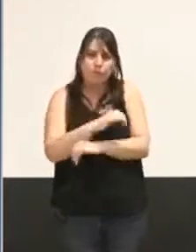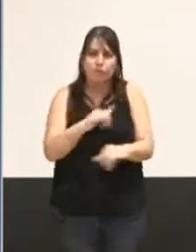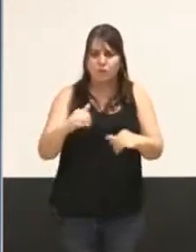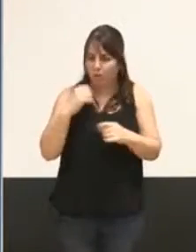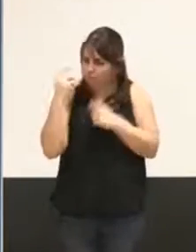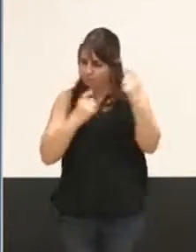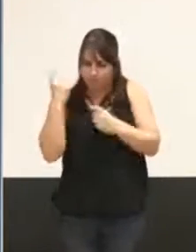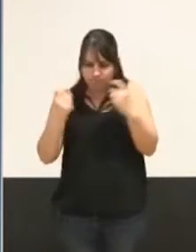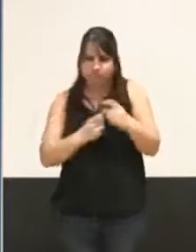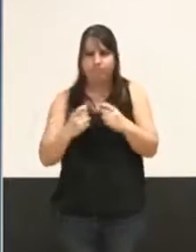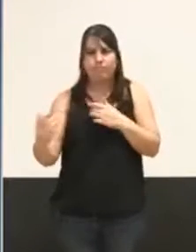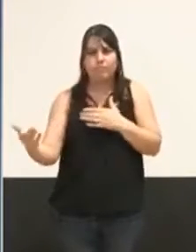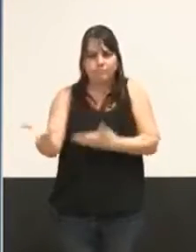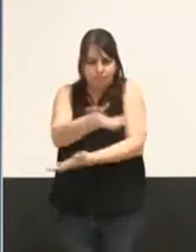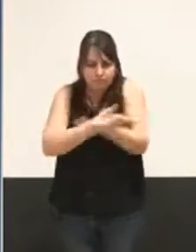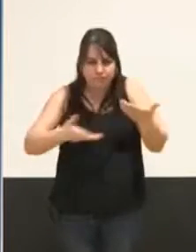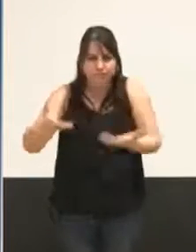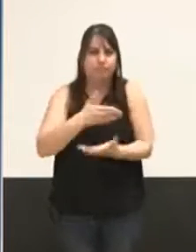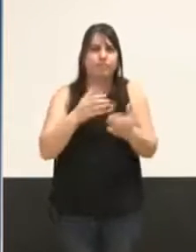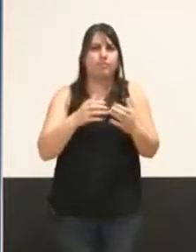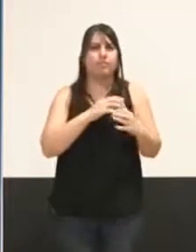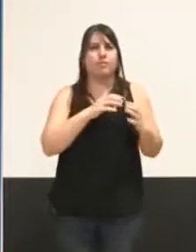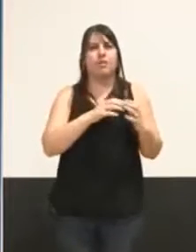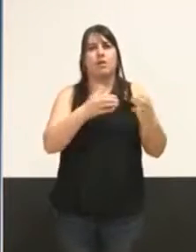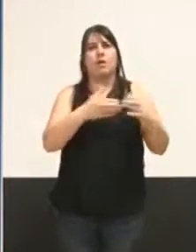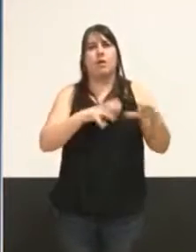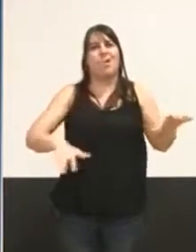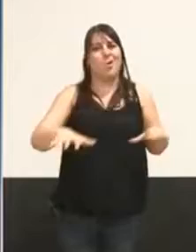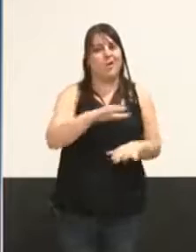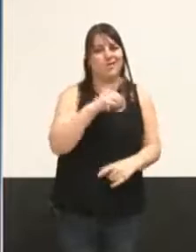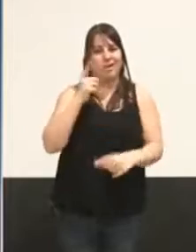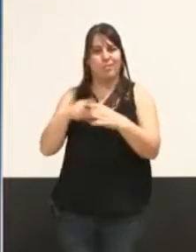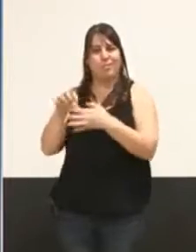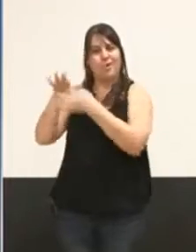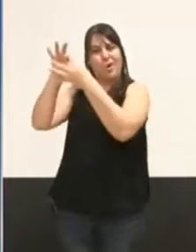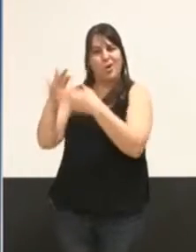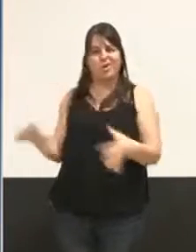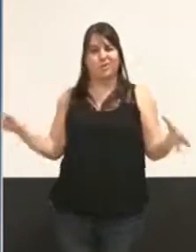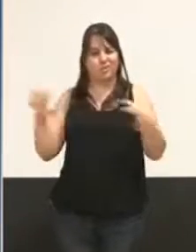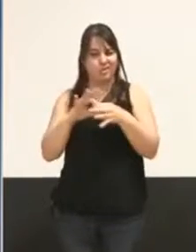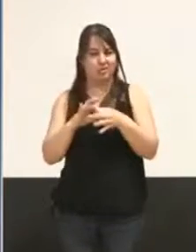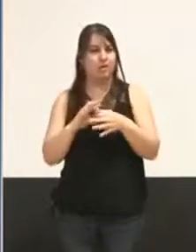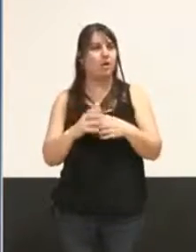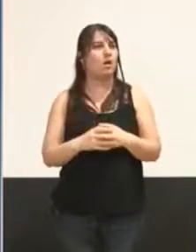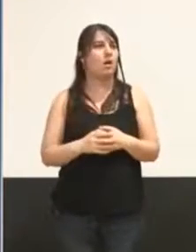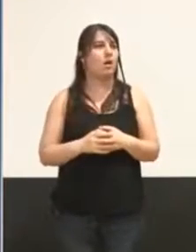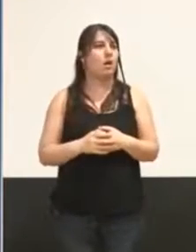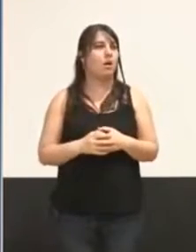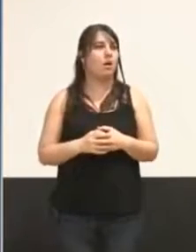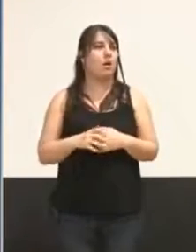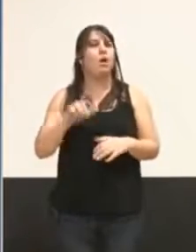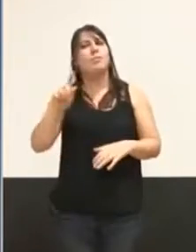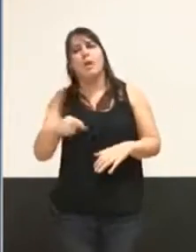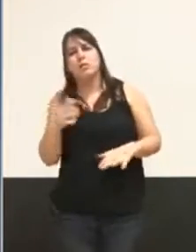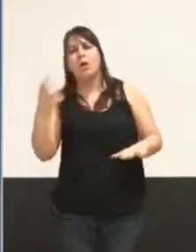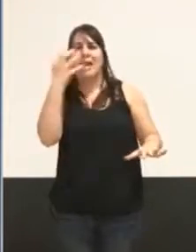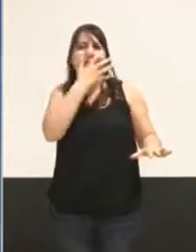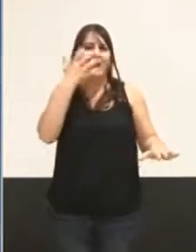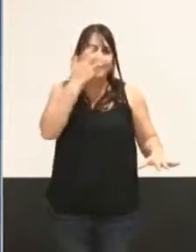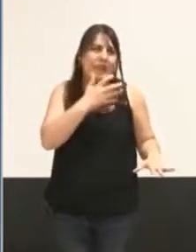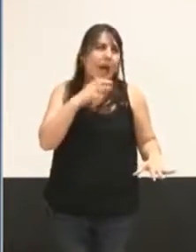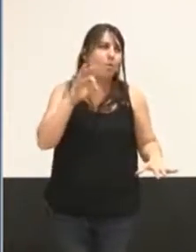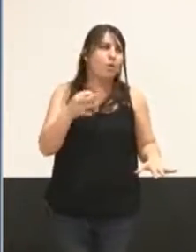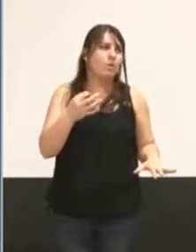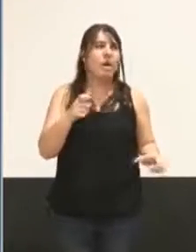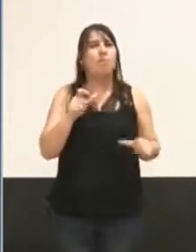du dialogue entre la collectivité et le dialogue interreligieux, qui nous a évité parfois, non pas des drames, arrêtons d'utiliser des